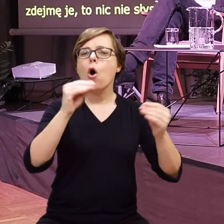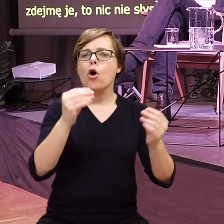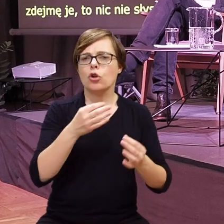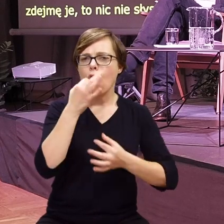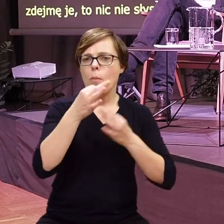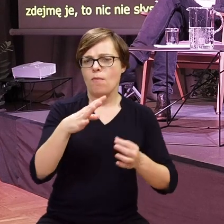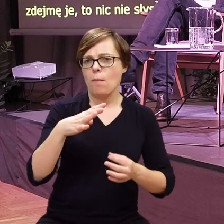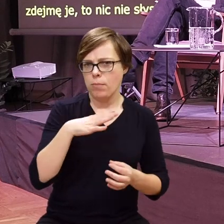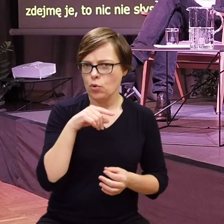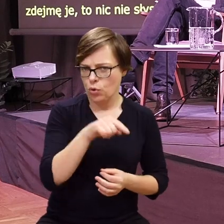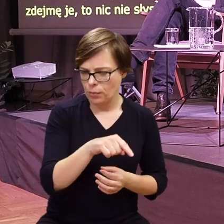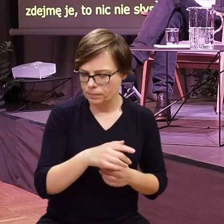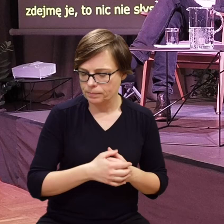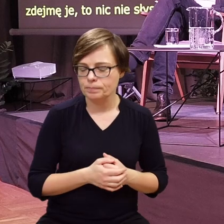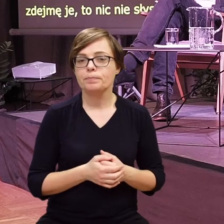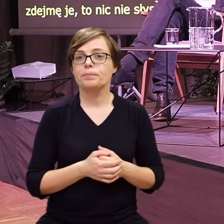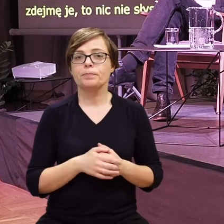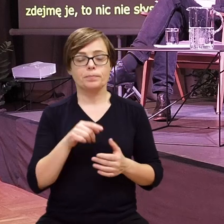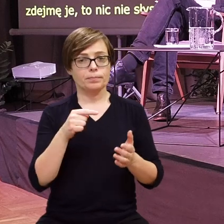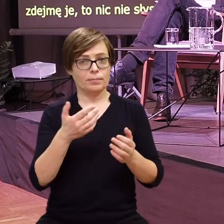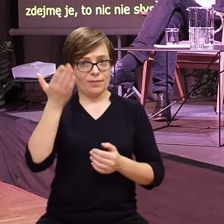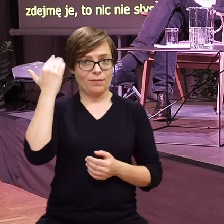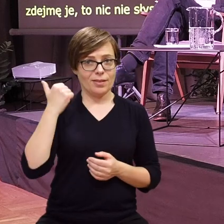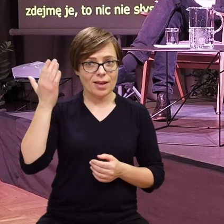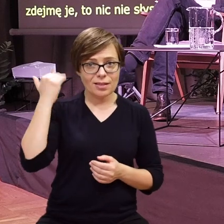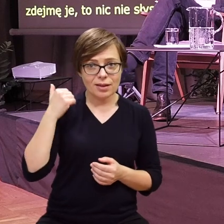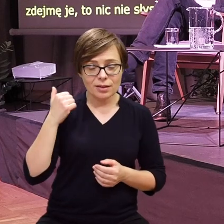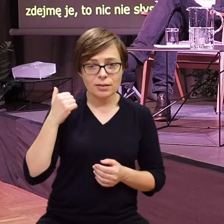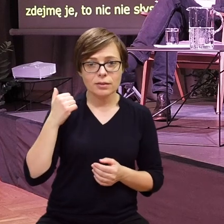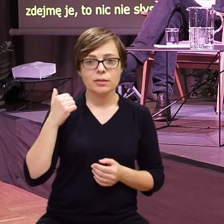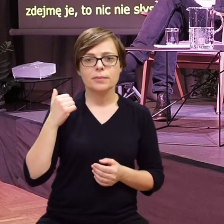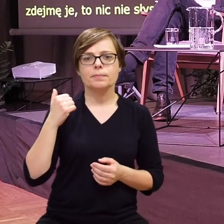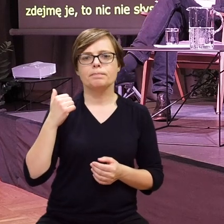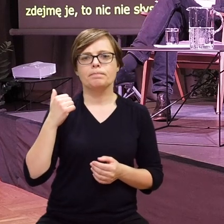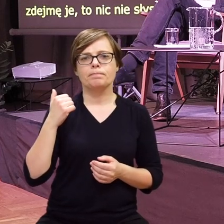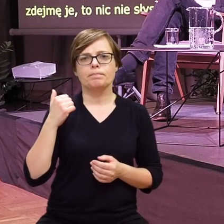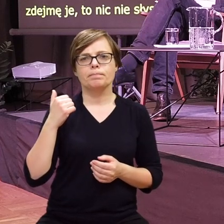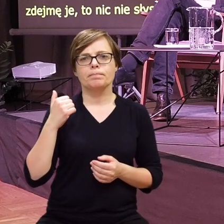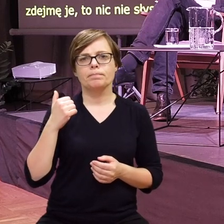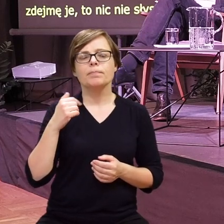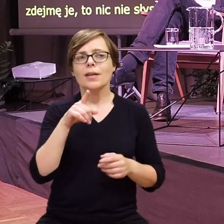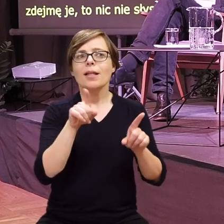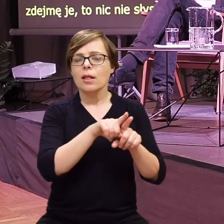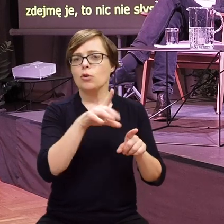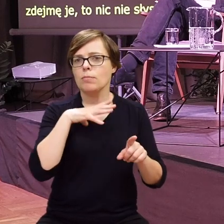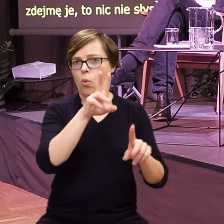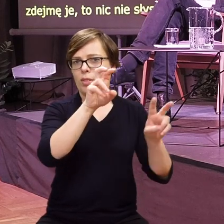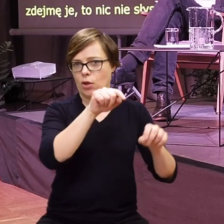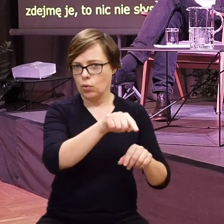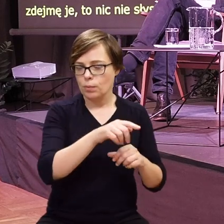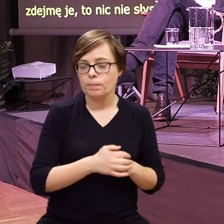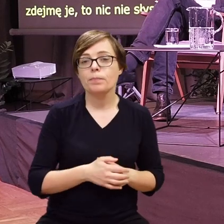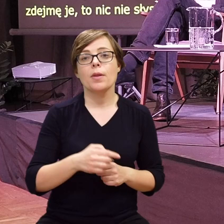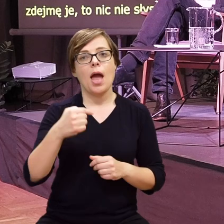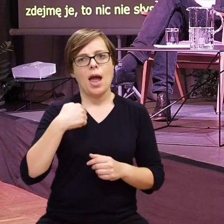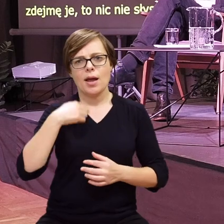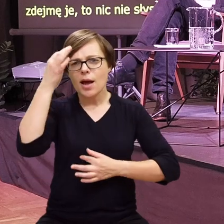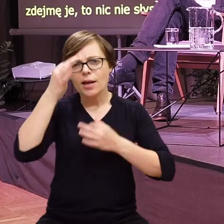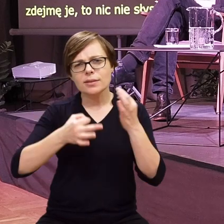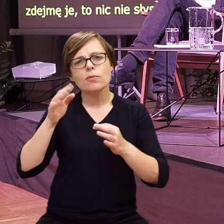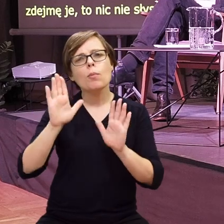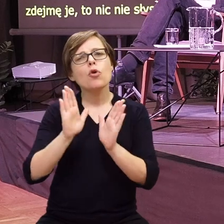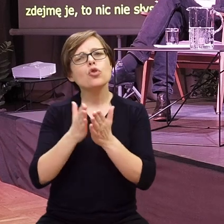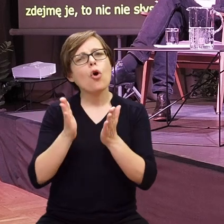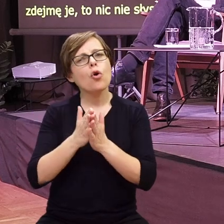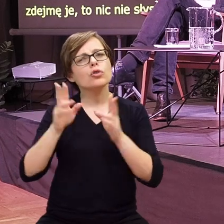spotkania i wtedy taki był też tytuł. I teraz, kiedy zastanawiałam się, jaki tytuł